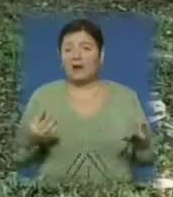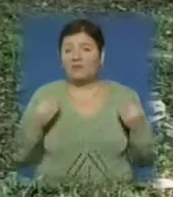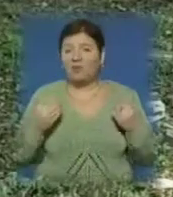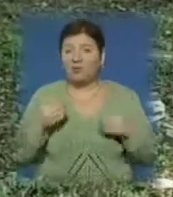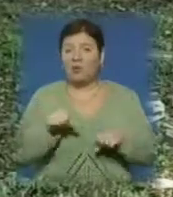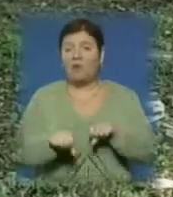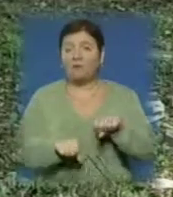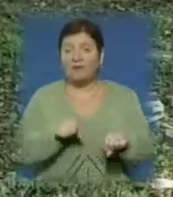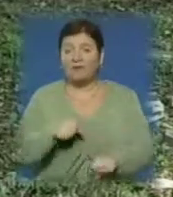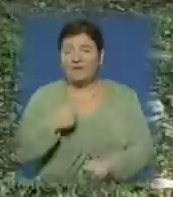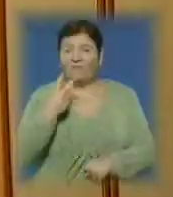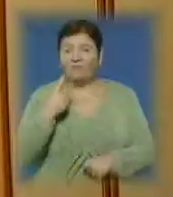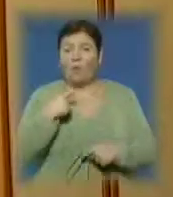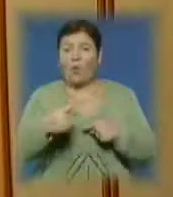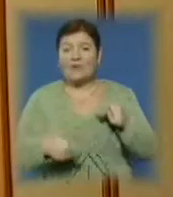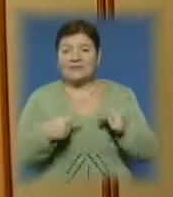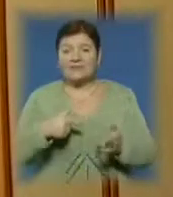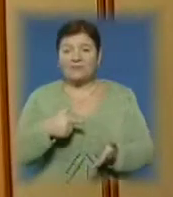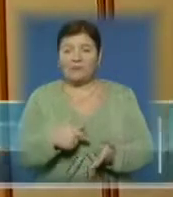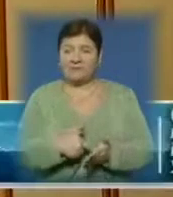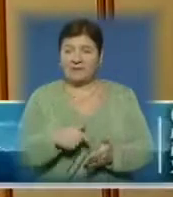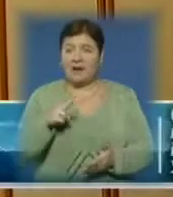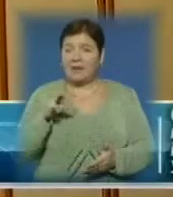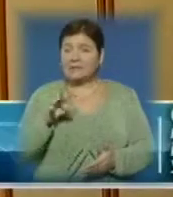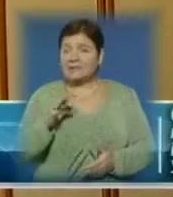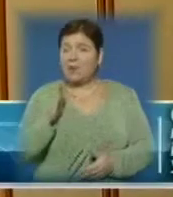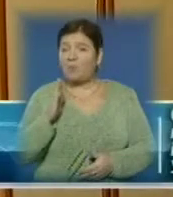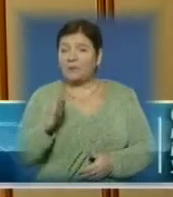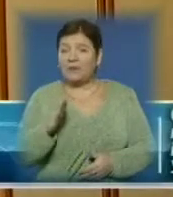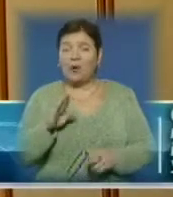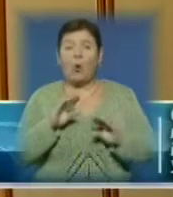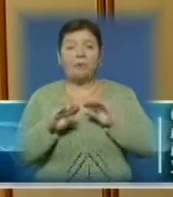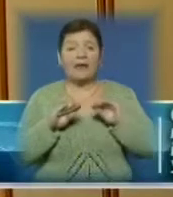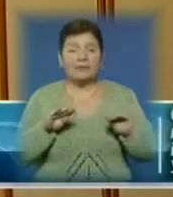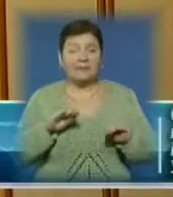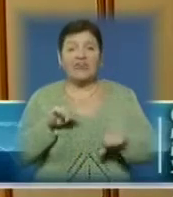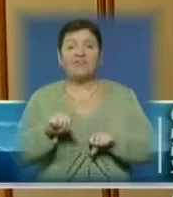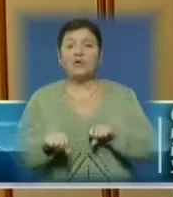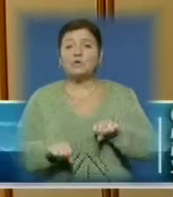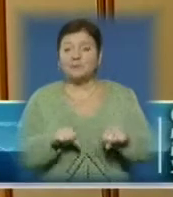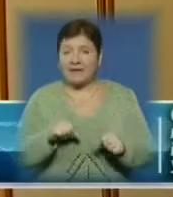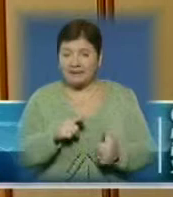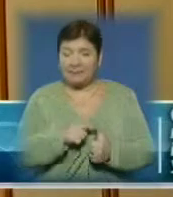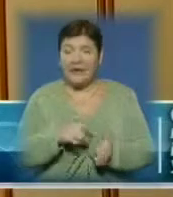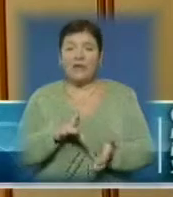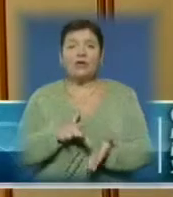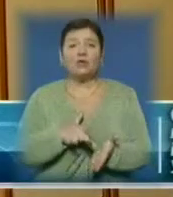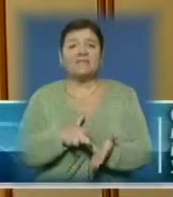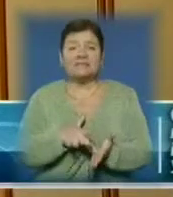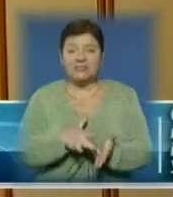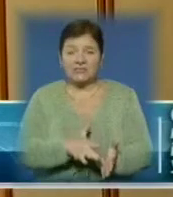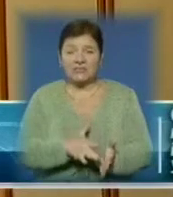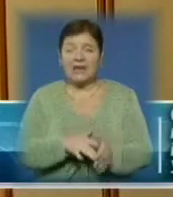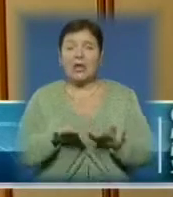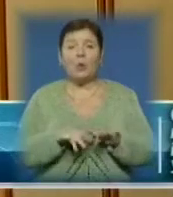пересування двоколісних у місті. Цей велоцентр буде обладнано і велосипедами, і туристичним обладнанням, і